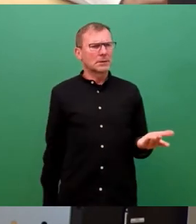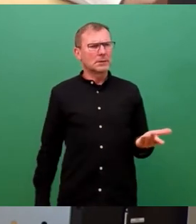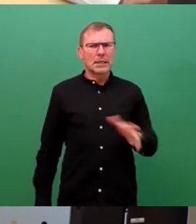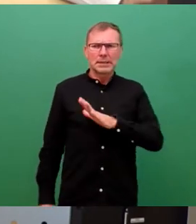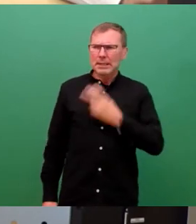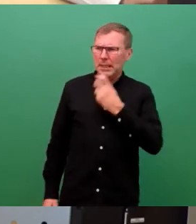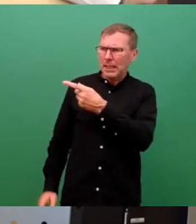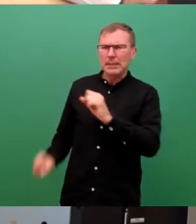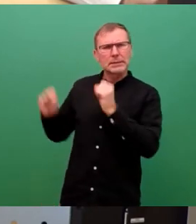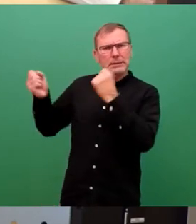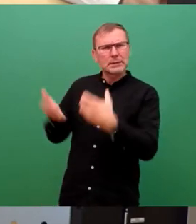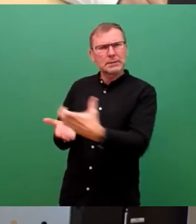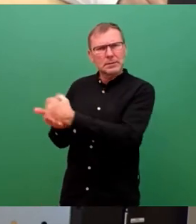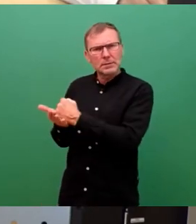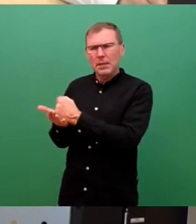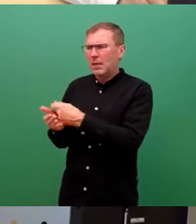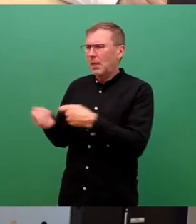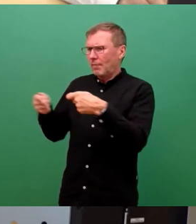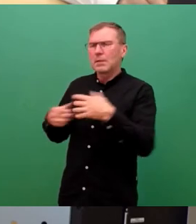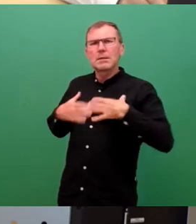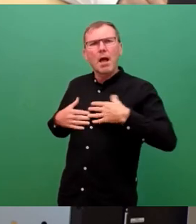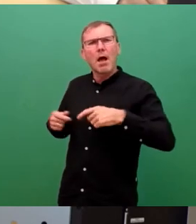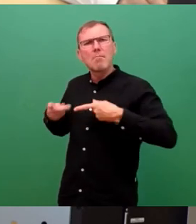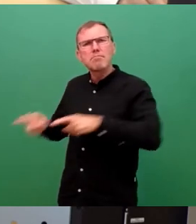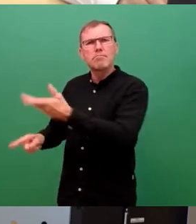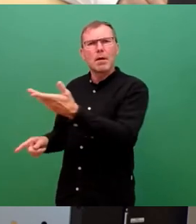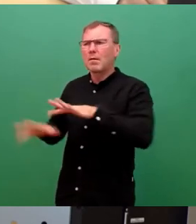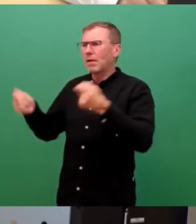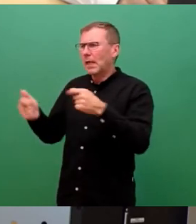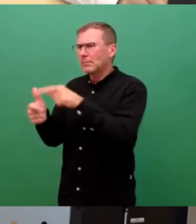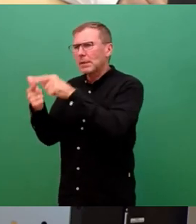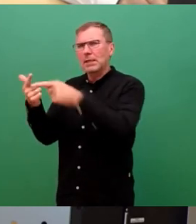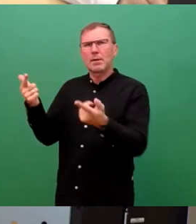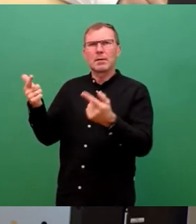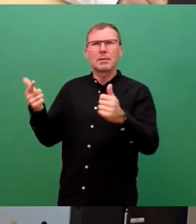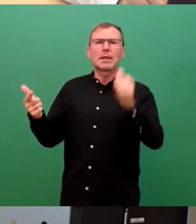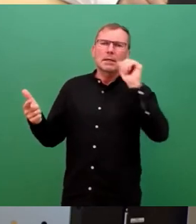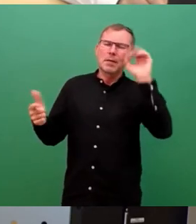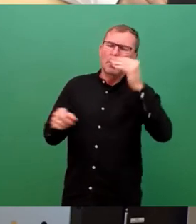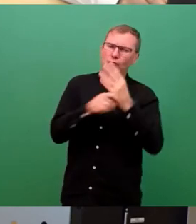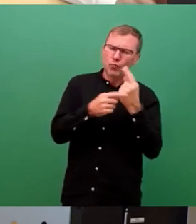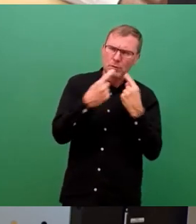erwirtschaftet wird, finanziert die Bäder und die Verkehrsbetriebe, hatten wir gestern Abend drüber gesprochen.